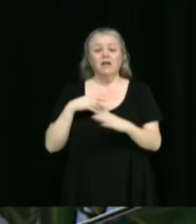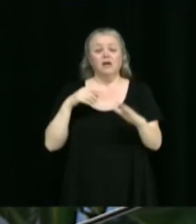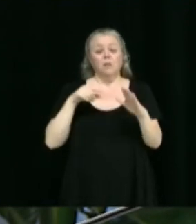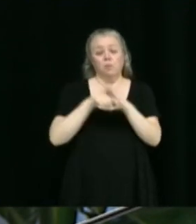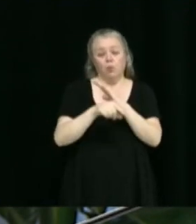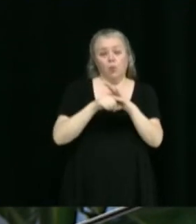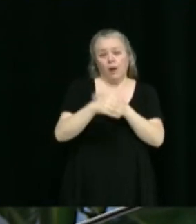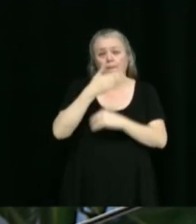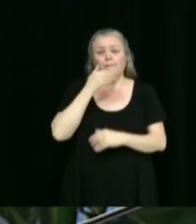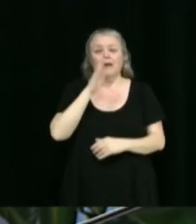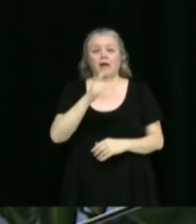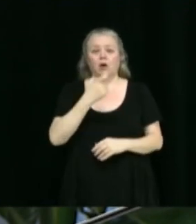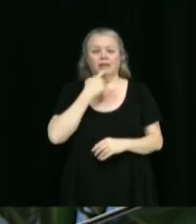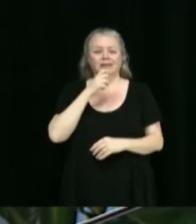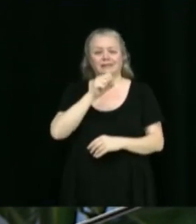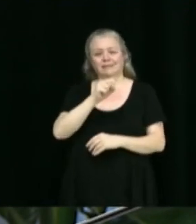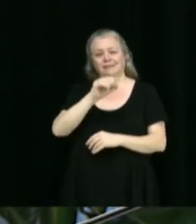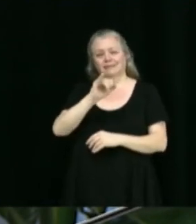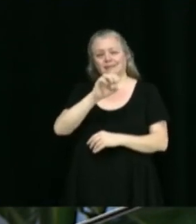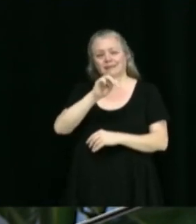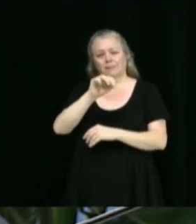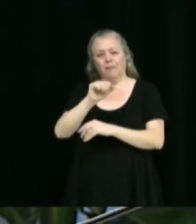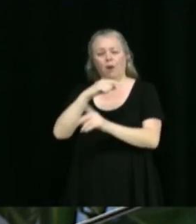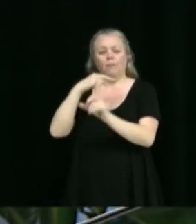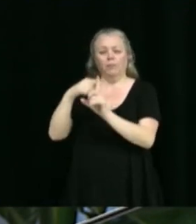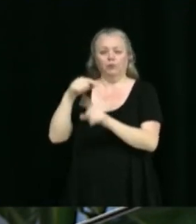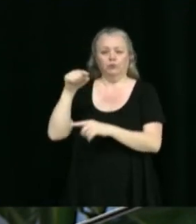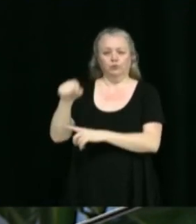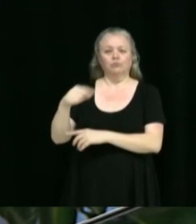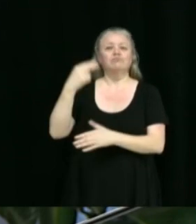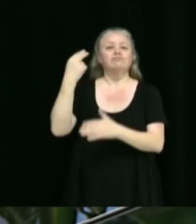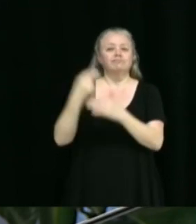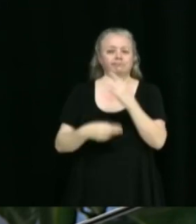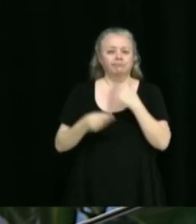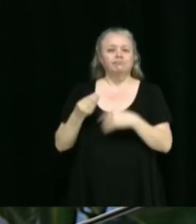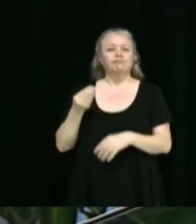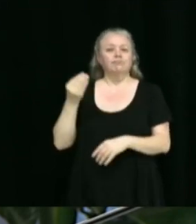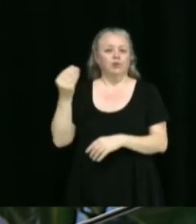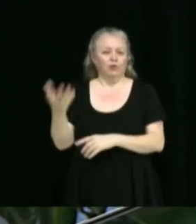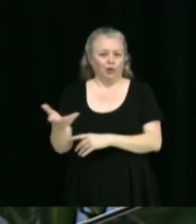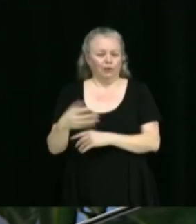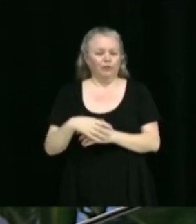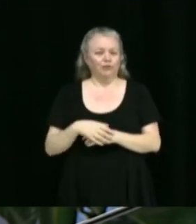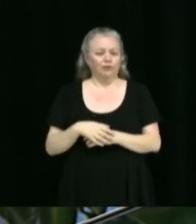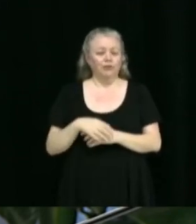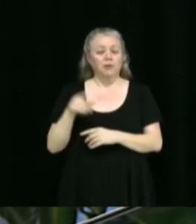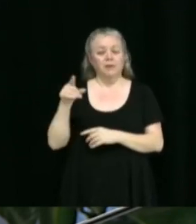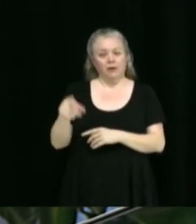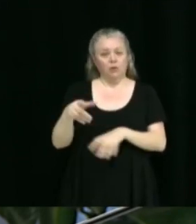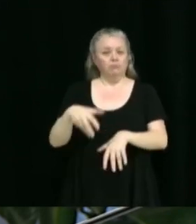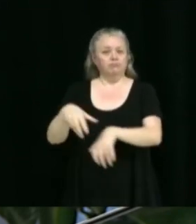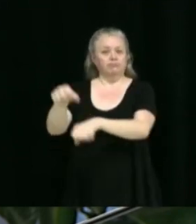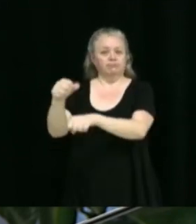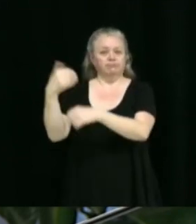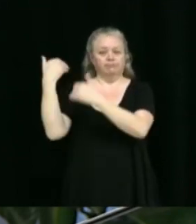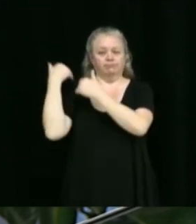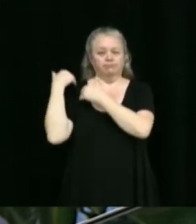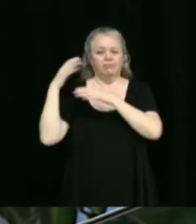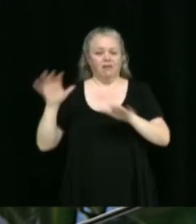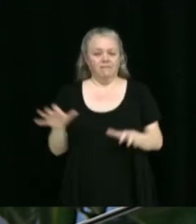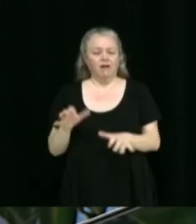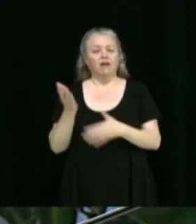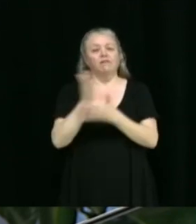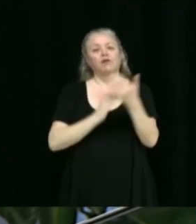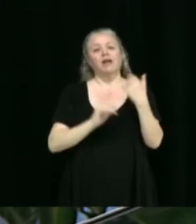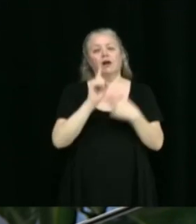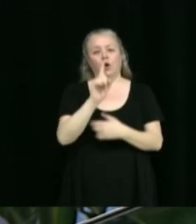le plus élevé est Cima+. Il y a donc lieu d'accroyer le contrat à cette firme et d'autoriser la réalisation des volets 1 et 2 au